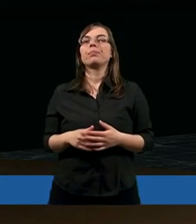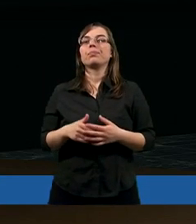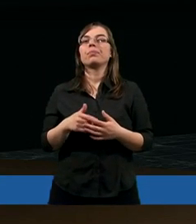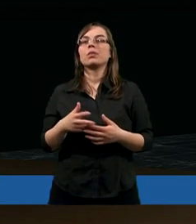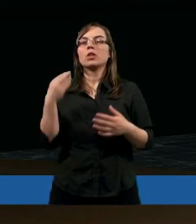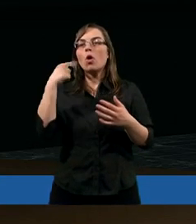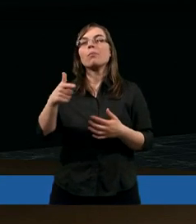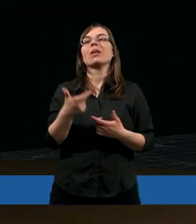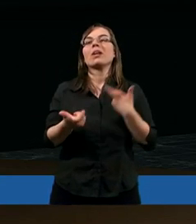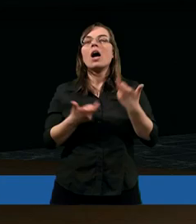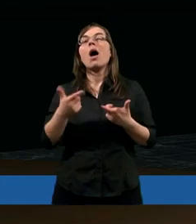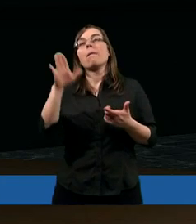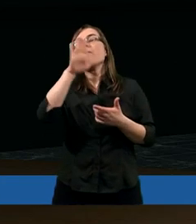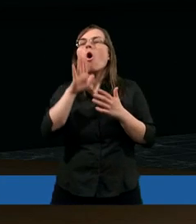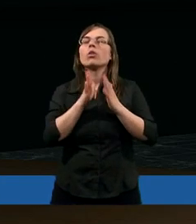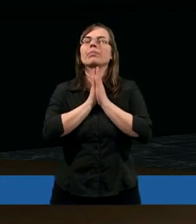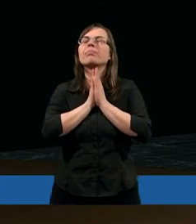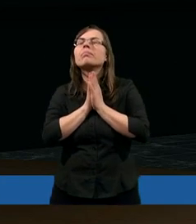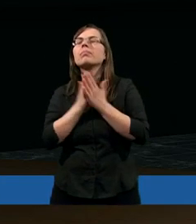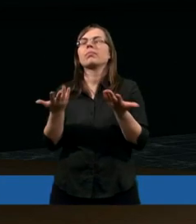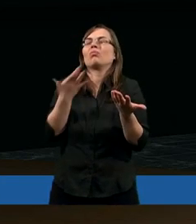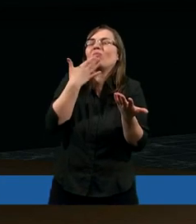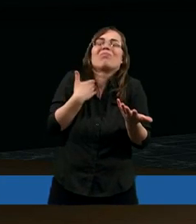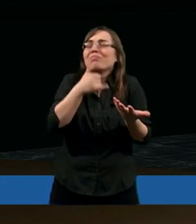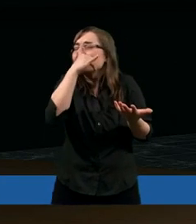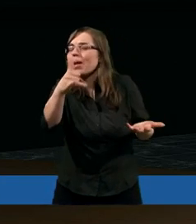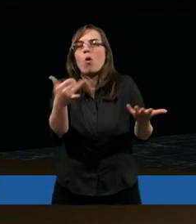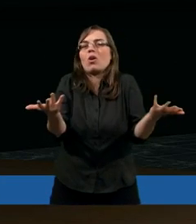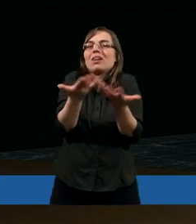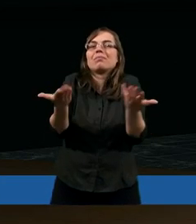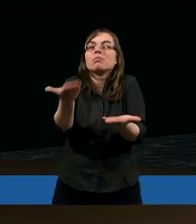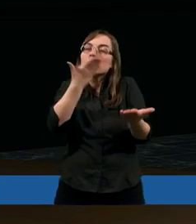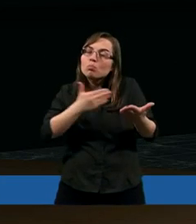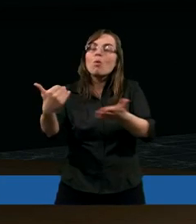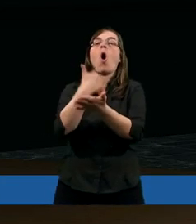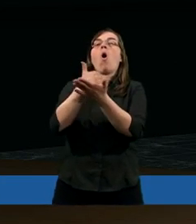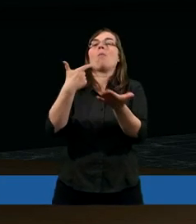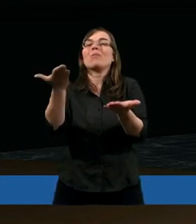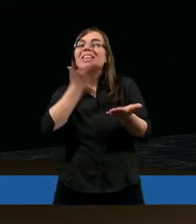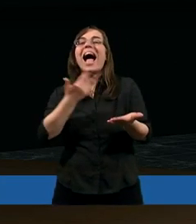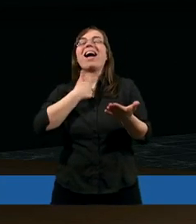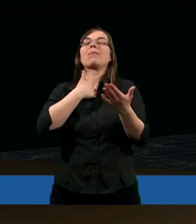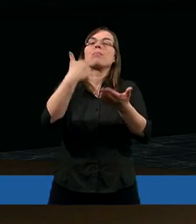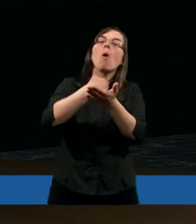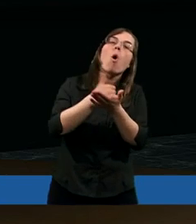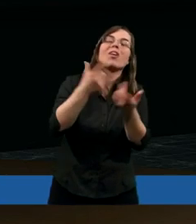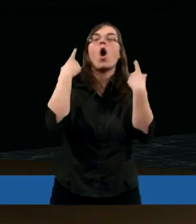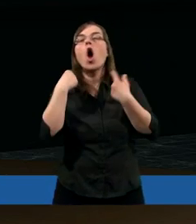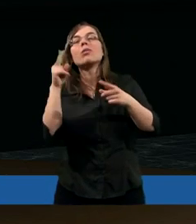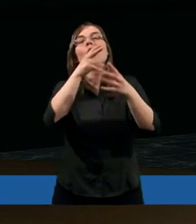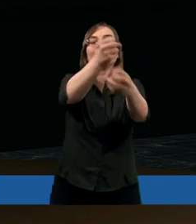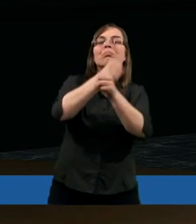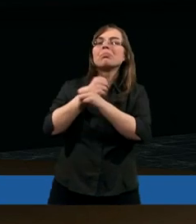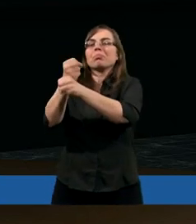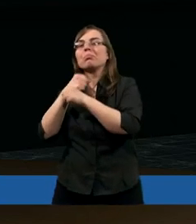zaczęłam po prostu mówić Pani Boże ja nie dam rady. Daj mi pomocników. Daj mi pomocników. Nie wiem skąd. Daj mi